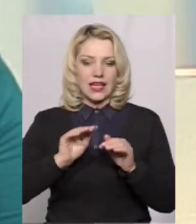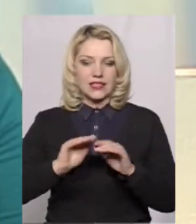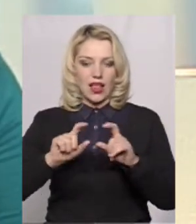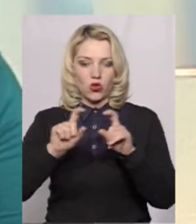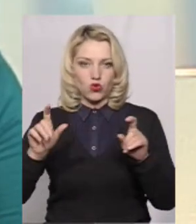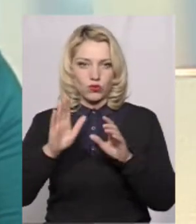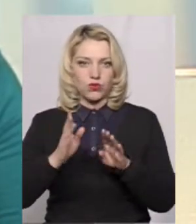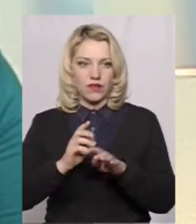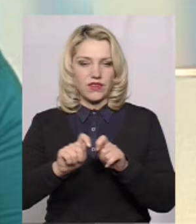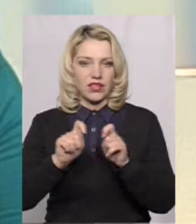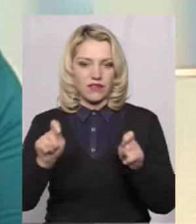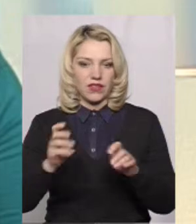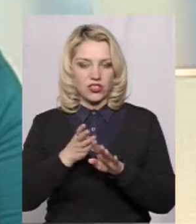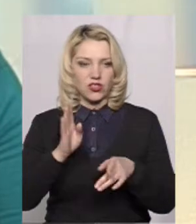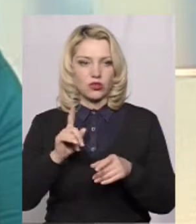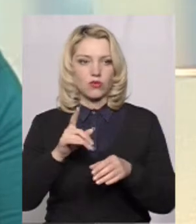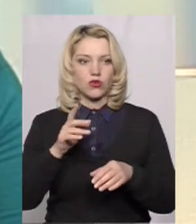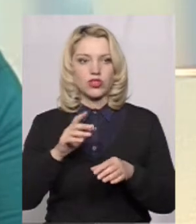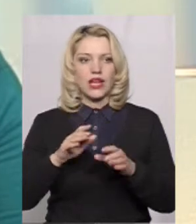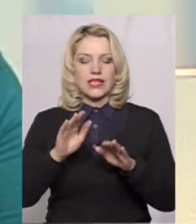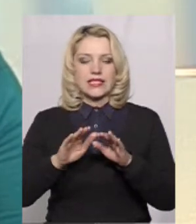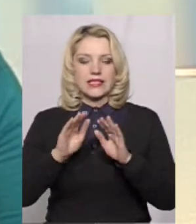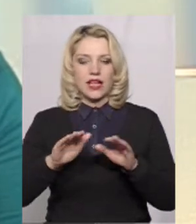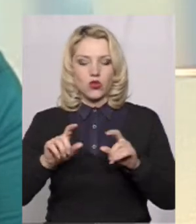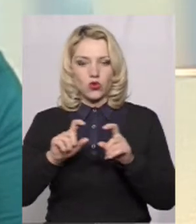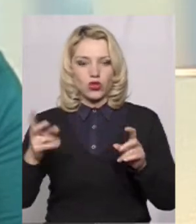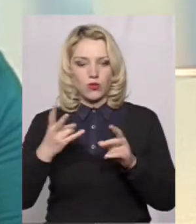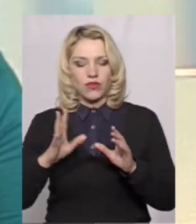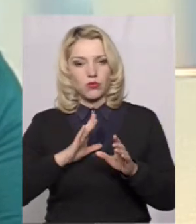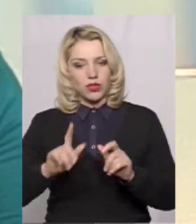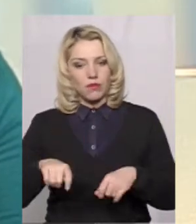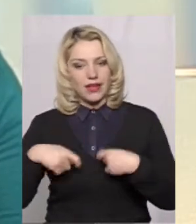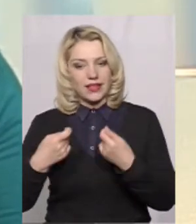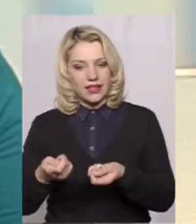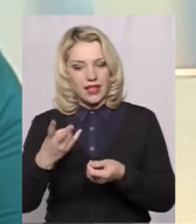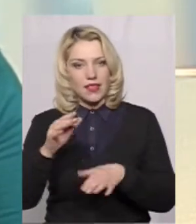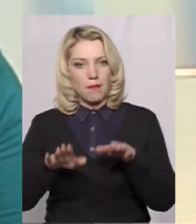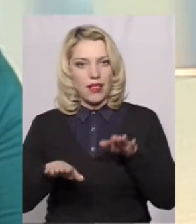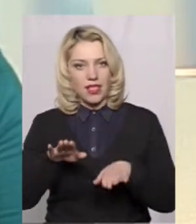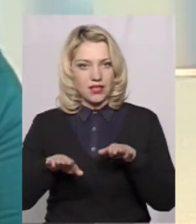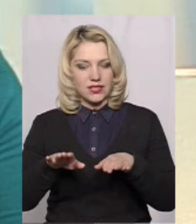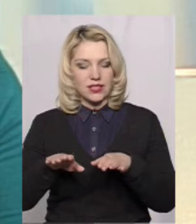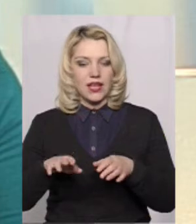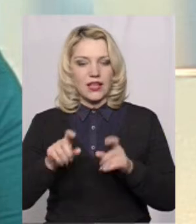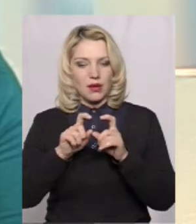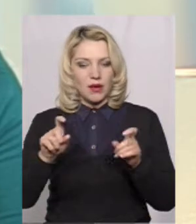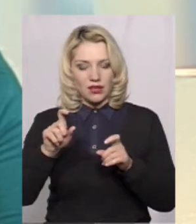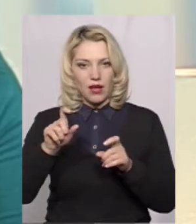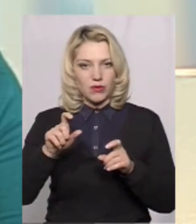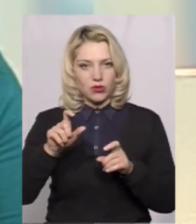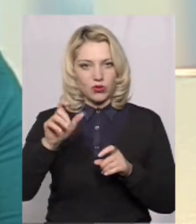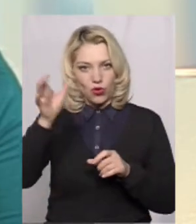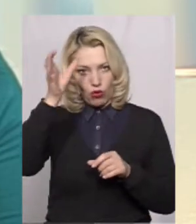тому що садочок має бути переданий на баланс Департаменту освіти та науки Хмельницької міської ради. Планується відкриття,